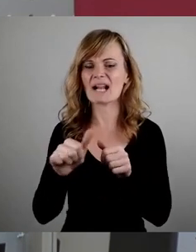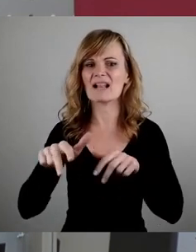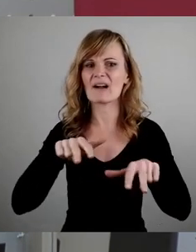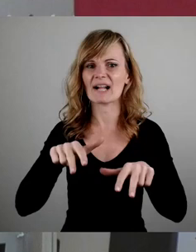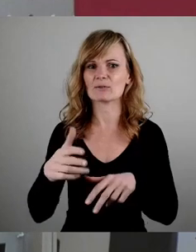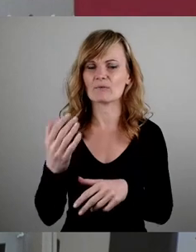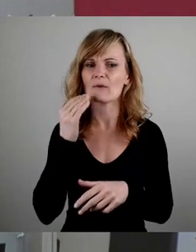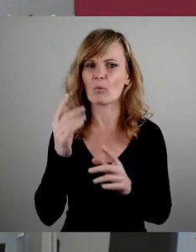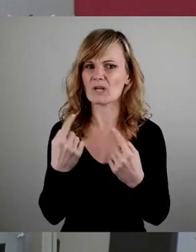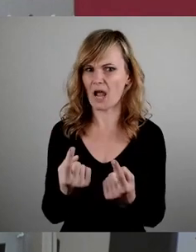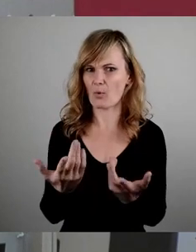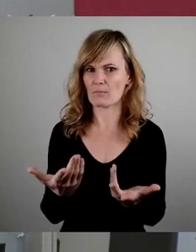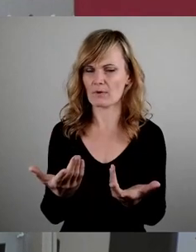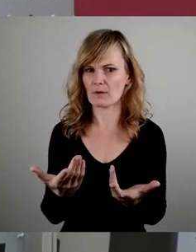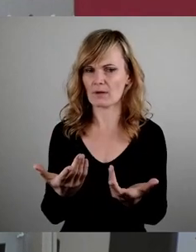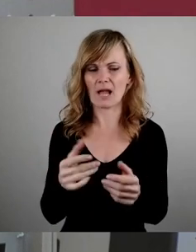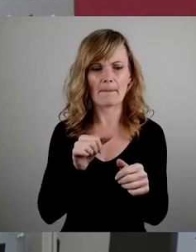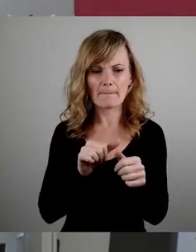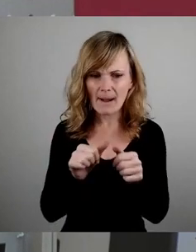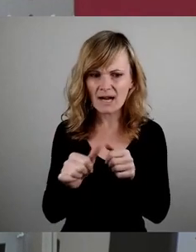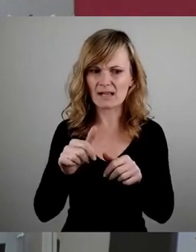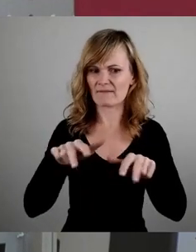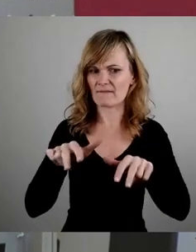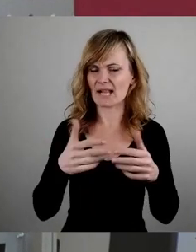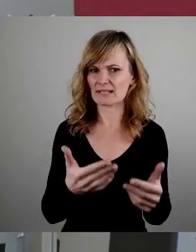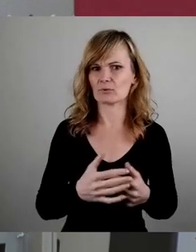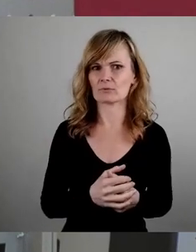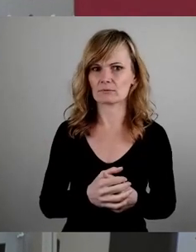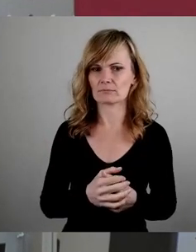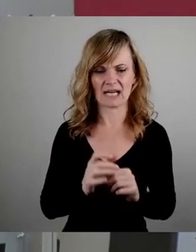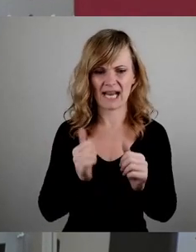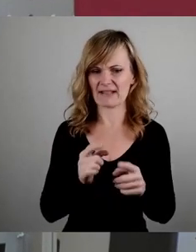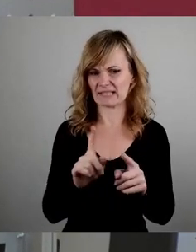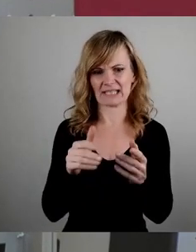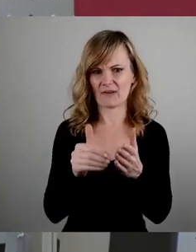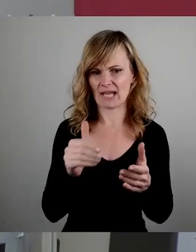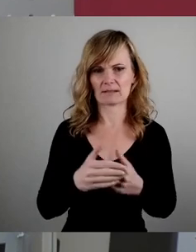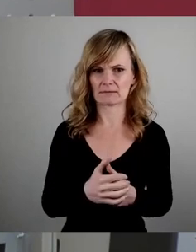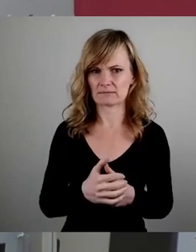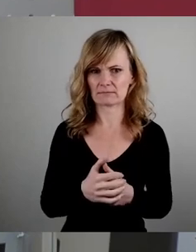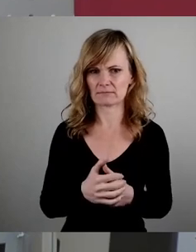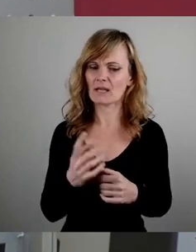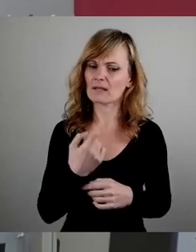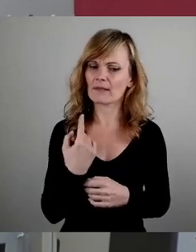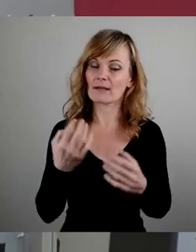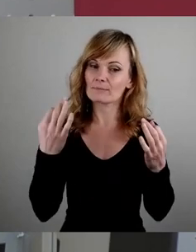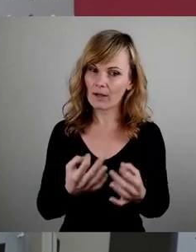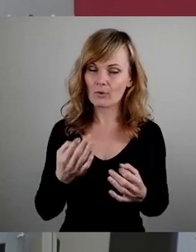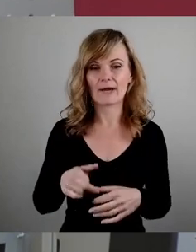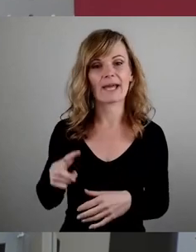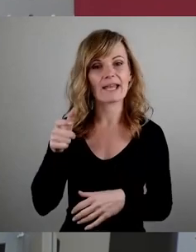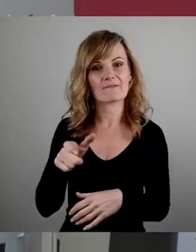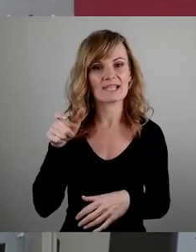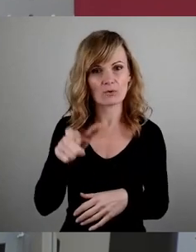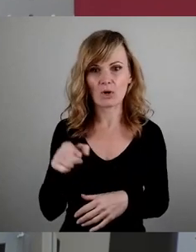eindeutig sagen. Das ist eine Mangelverwaltung und hilft uns doch nicht wirklich weiter. Wir brauchen Investoren, die hier bauen,